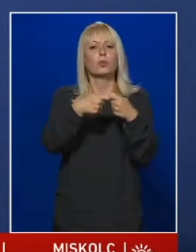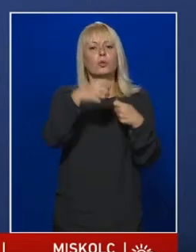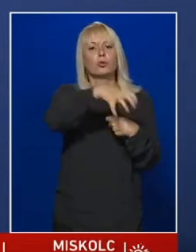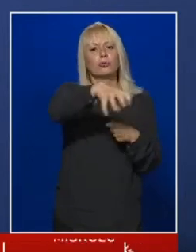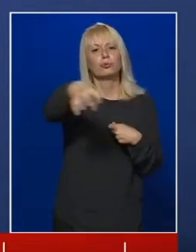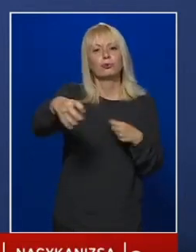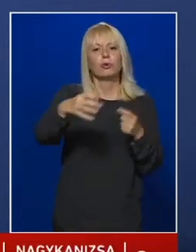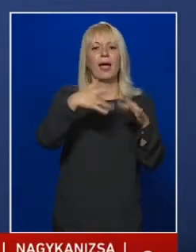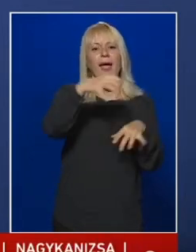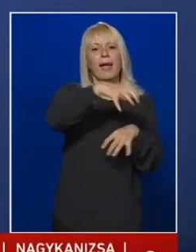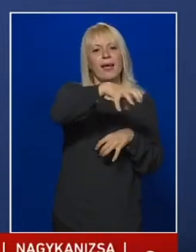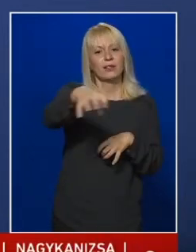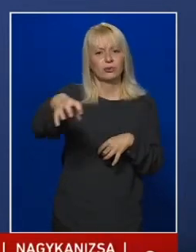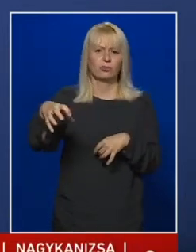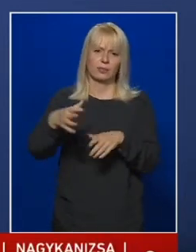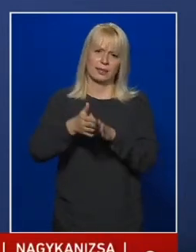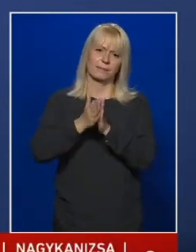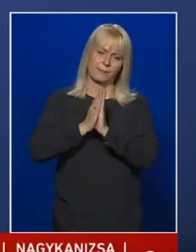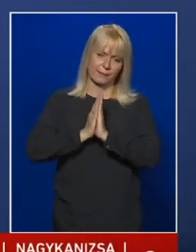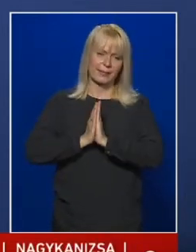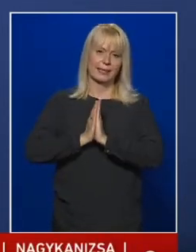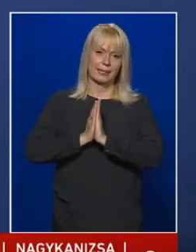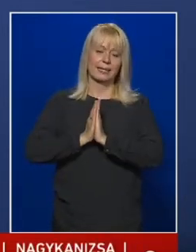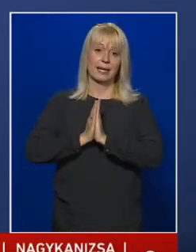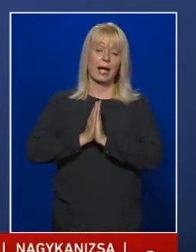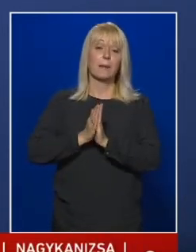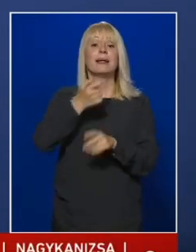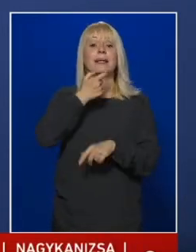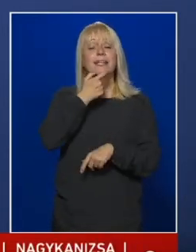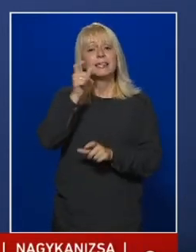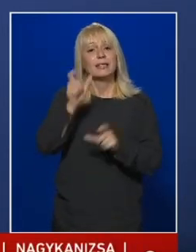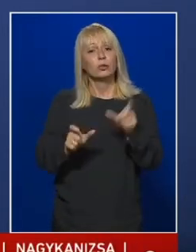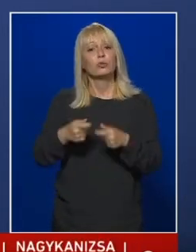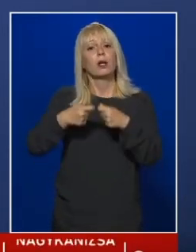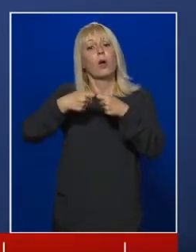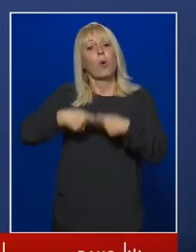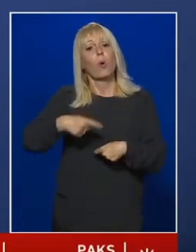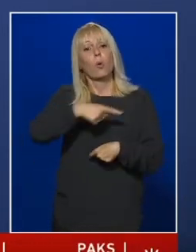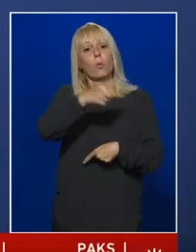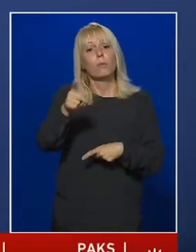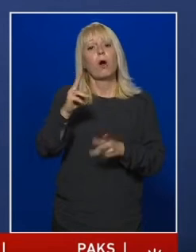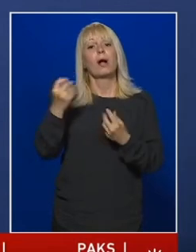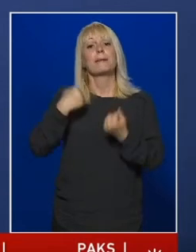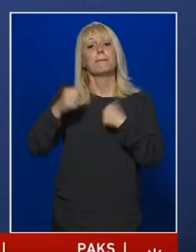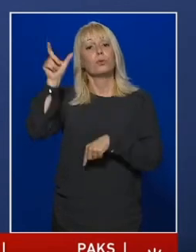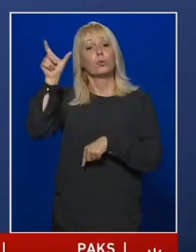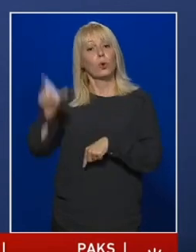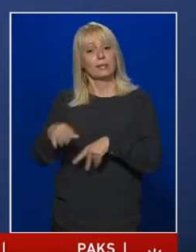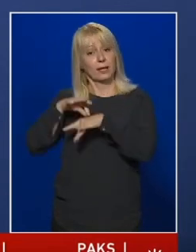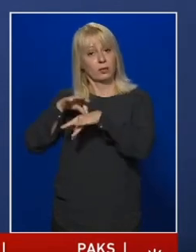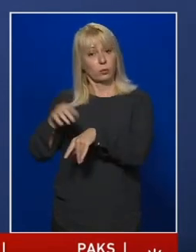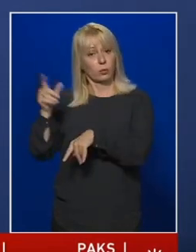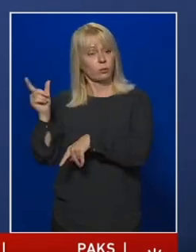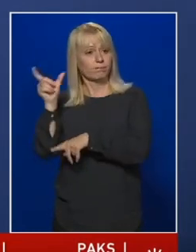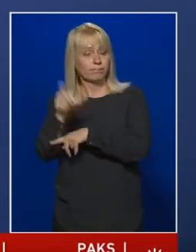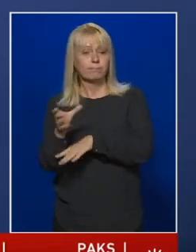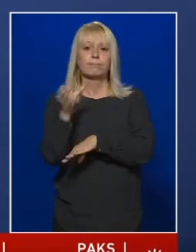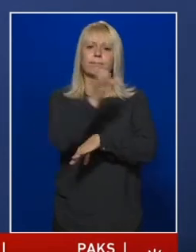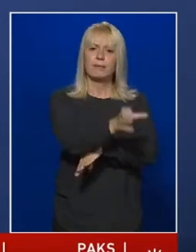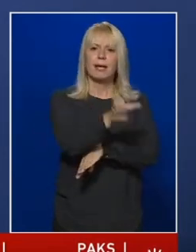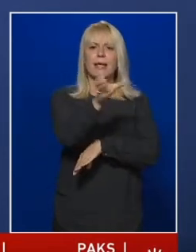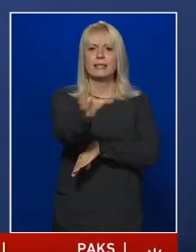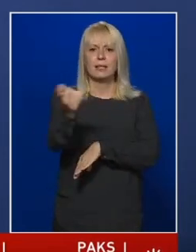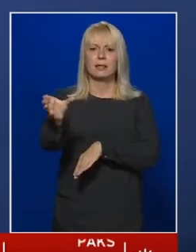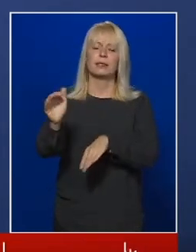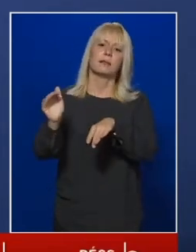helységeknél, tehát azt kérem, hogy az idősek klubjának a működtetői helyezzenek ki és